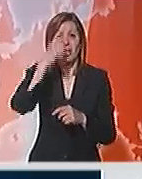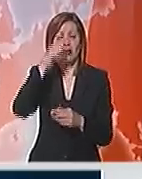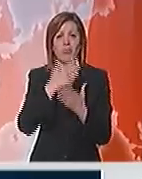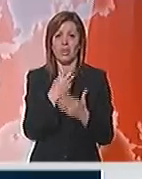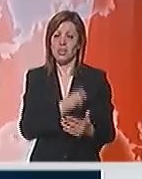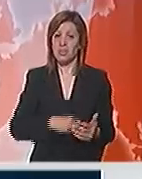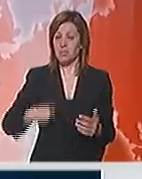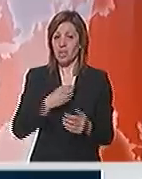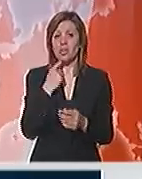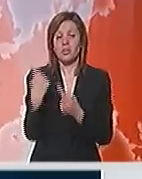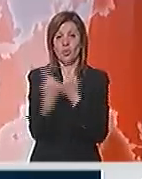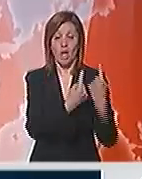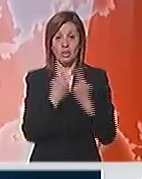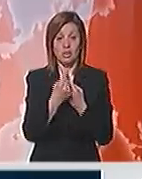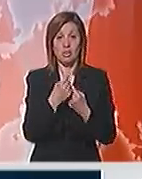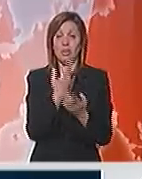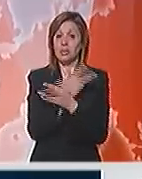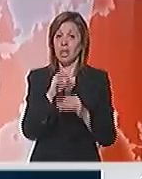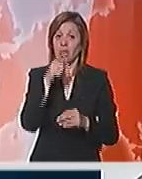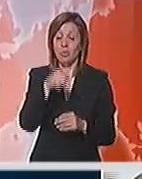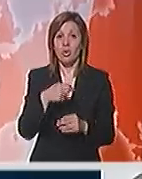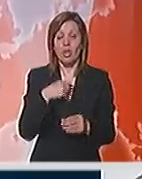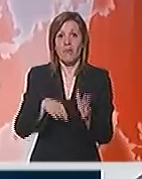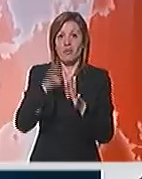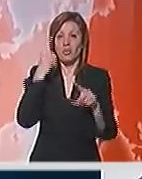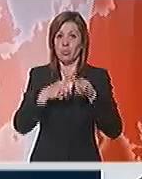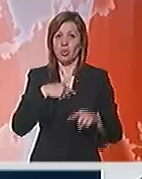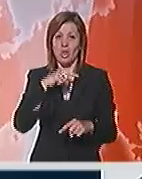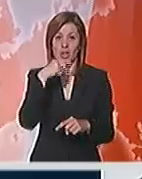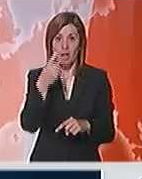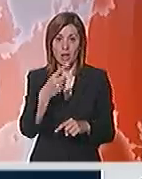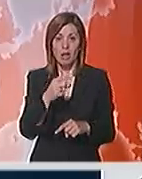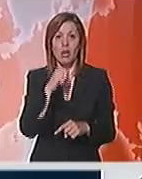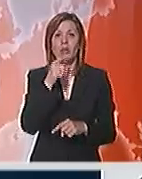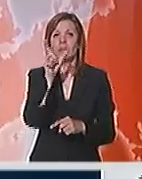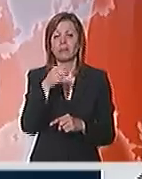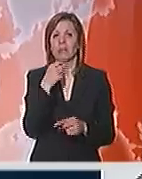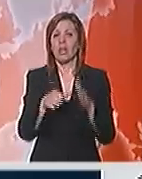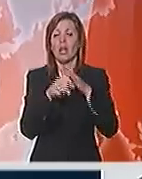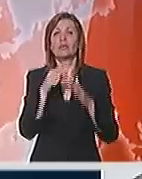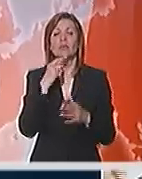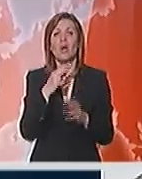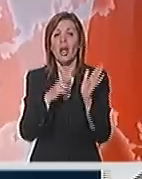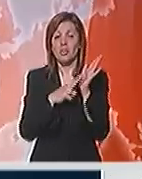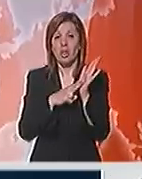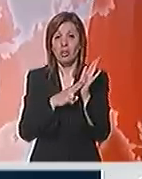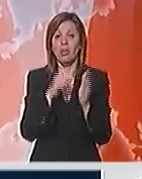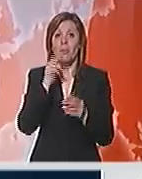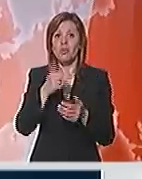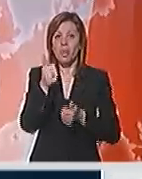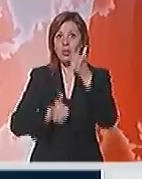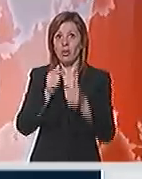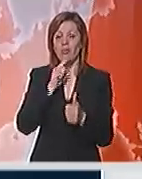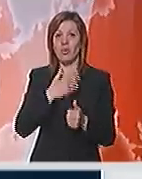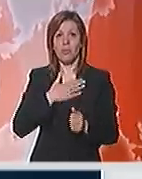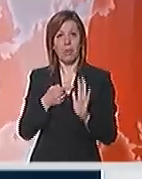katastar. Za to, i to sam ja više puta rekao i gradonačelniku Đelosu, možemo da se takvićemo u medijima ko